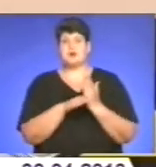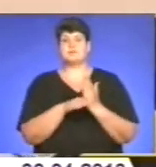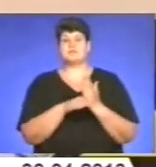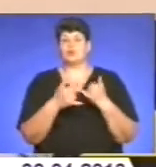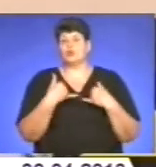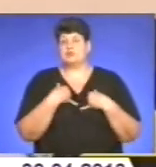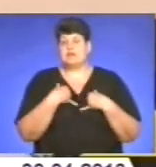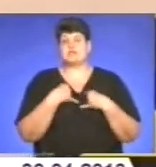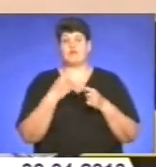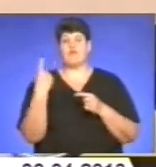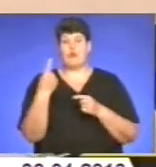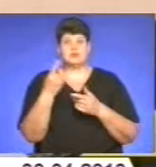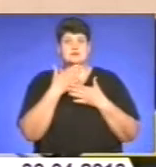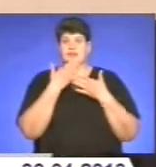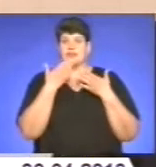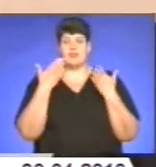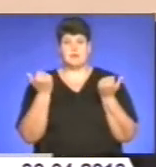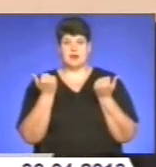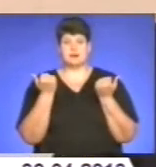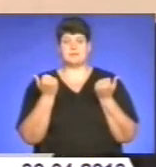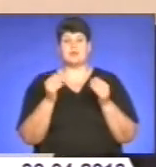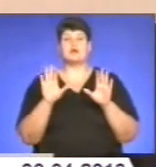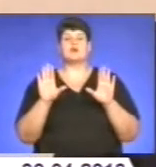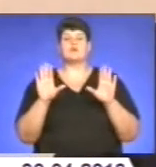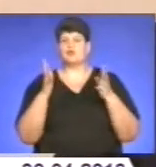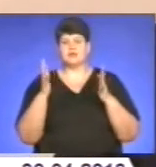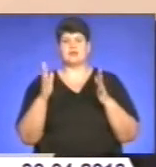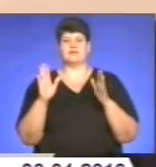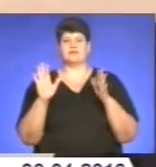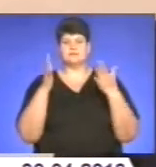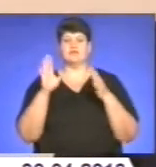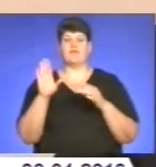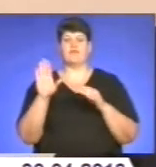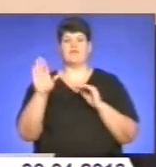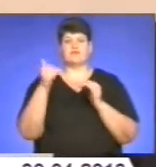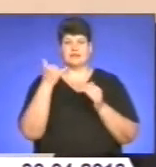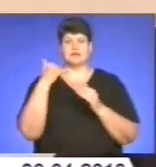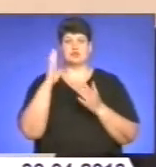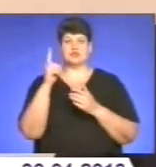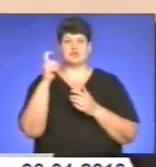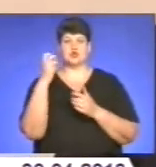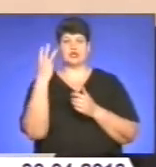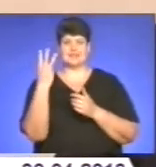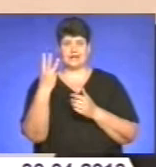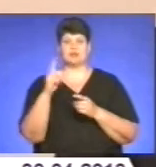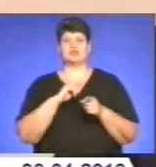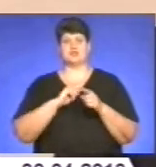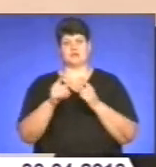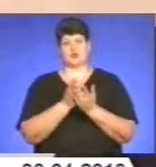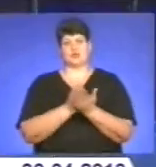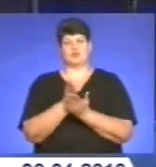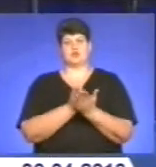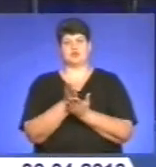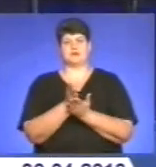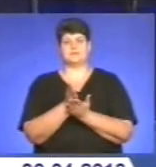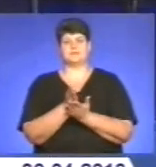в нас в області немає. Будь-який виклик, який поступить на 103, він буде вчасно і якісно обслужити.